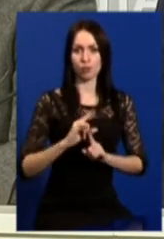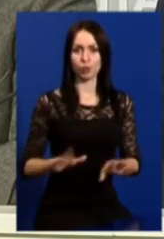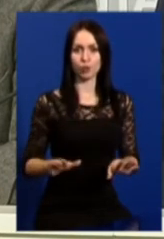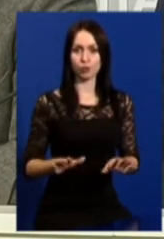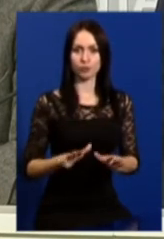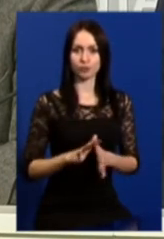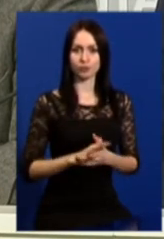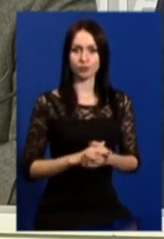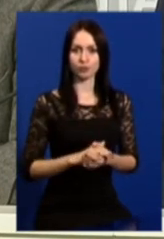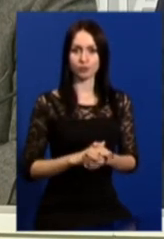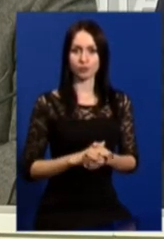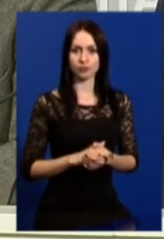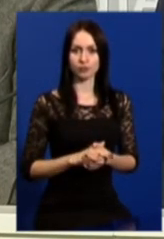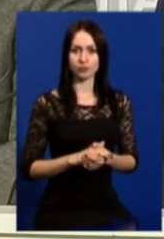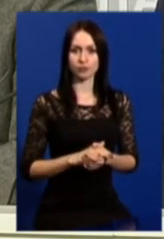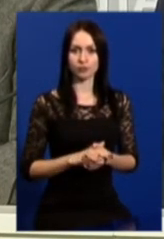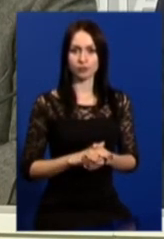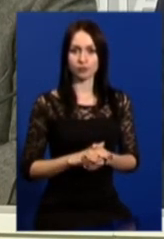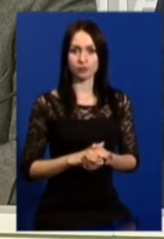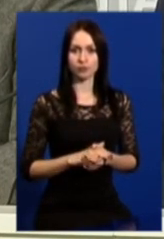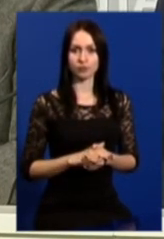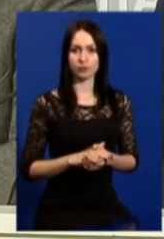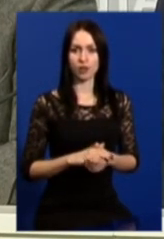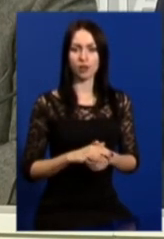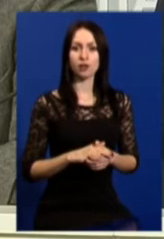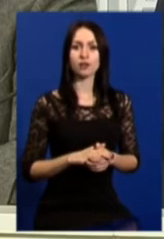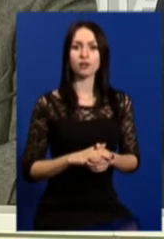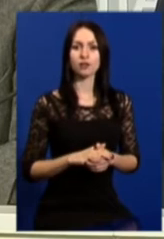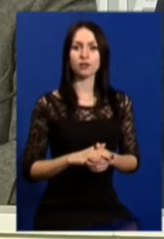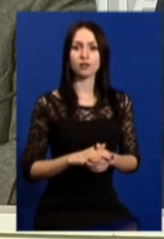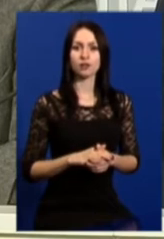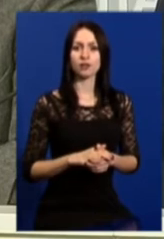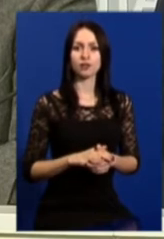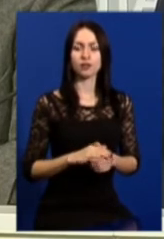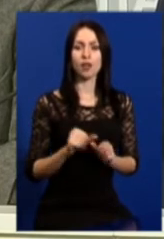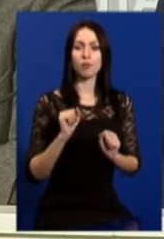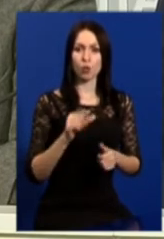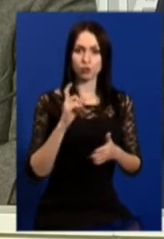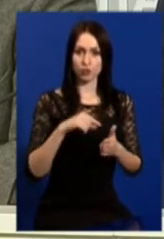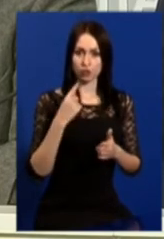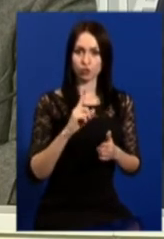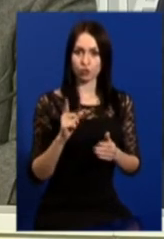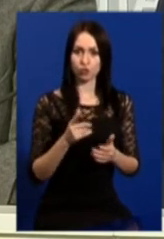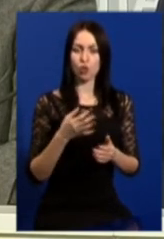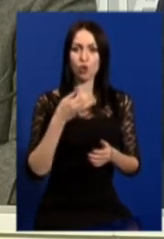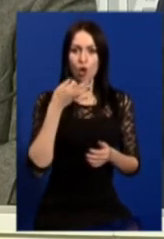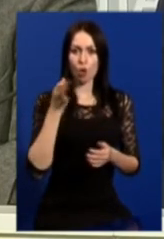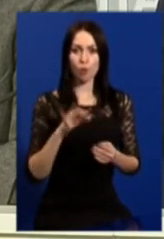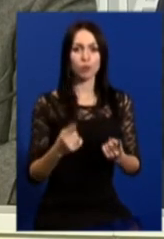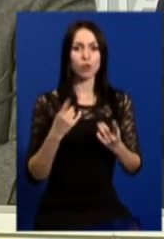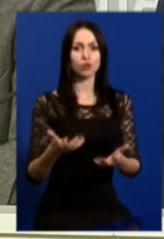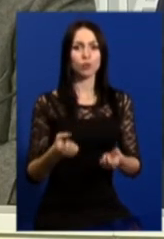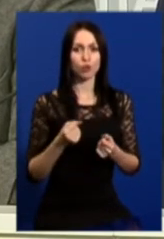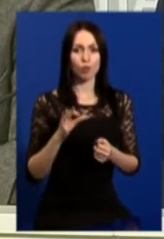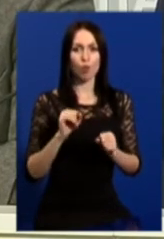Могу з вірністю сказати, що управлінням приобретен серйозний масштабний опит по боротьбі і